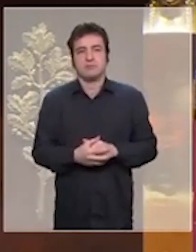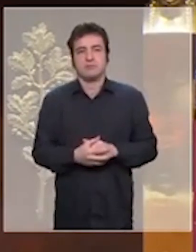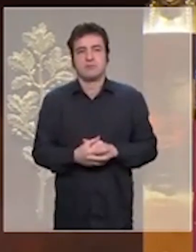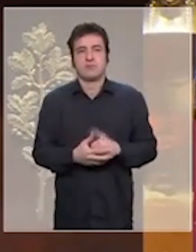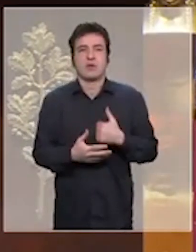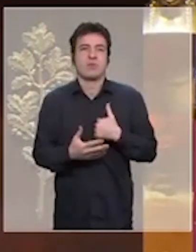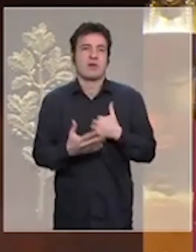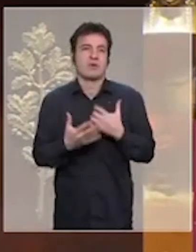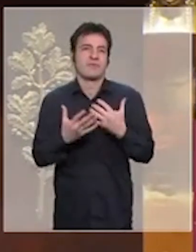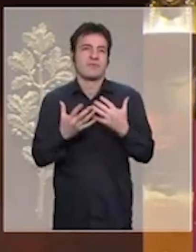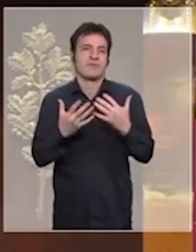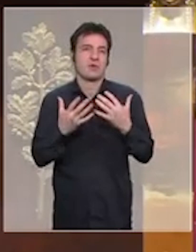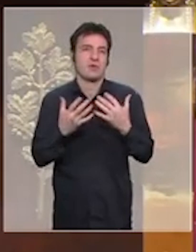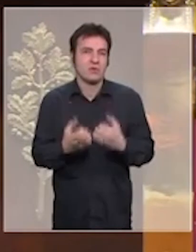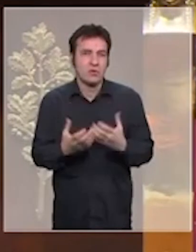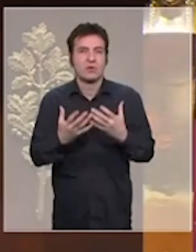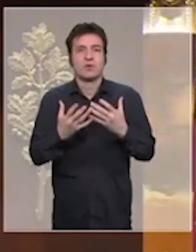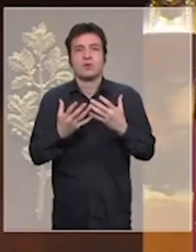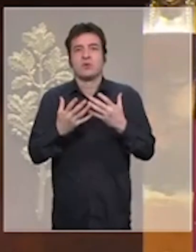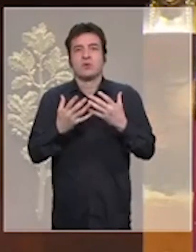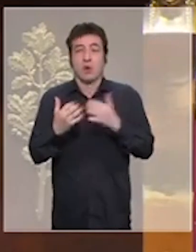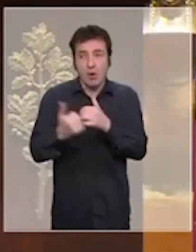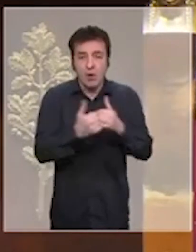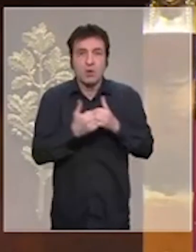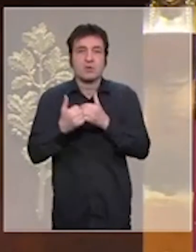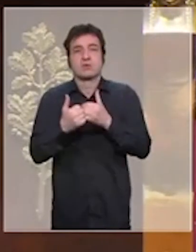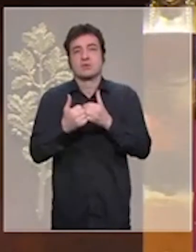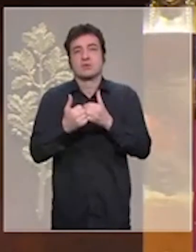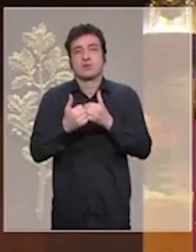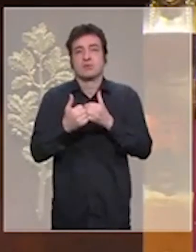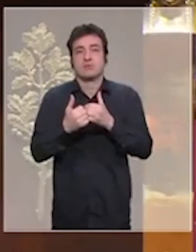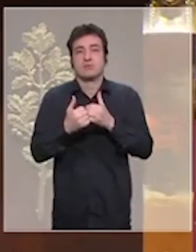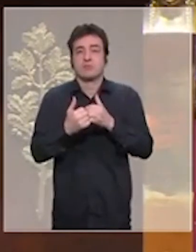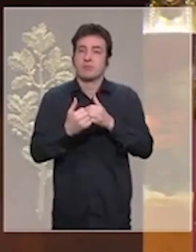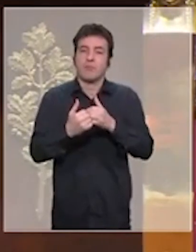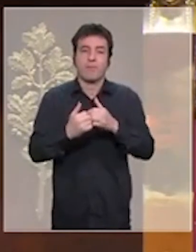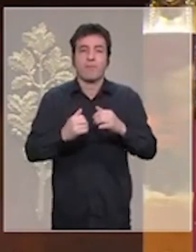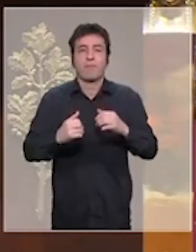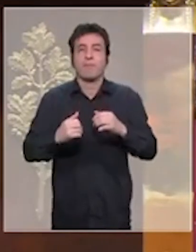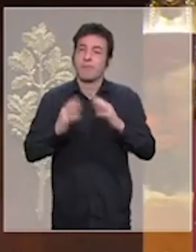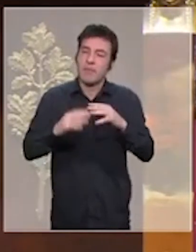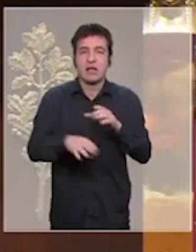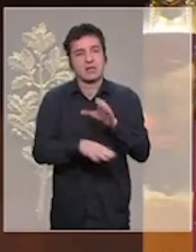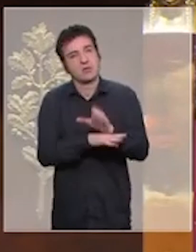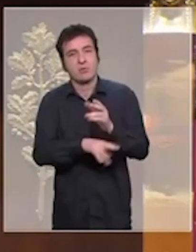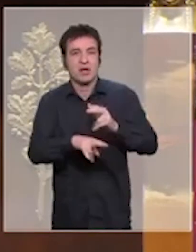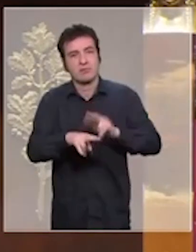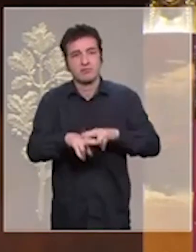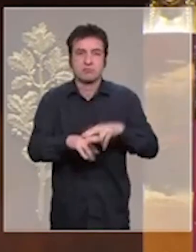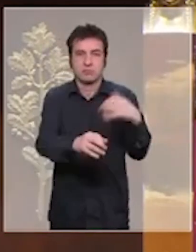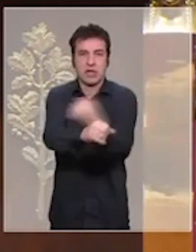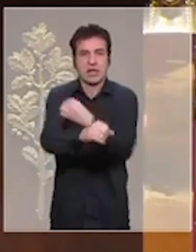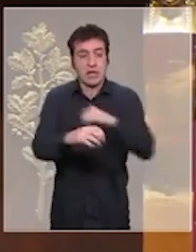nous puissions gagner ensemble dans ce match contre la mort et que nos équipes